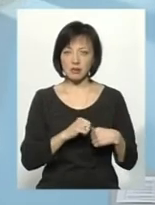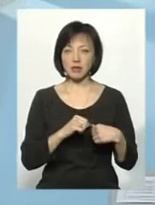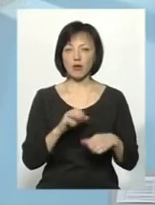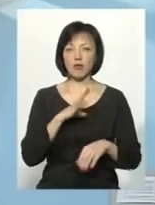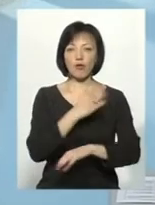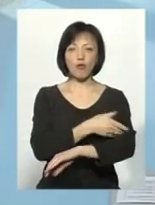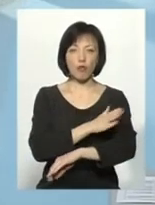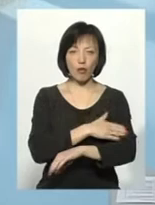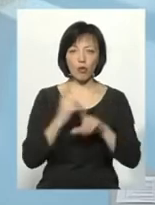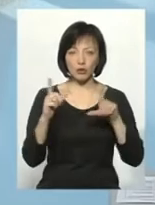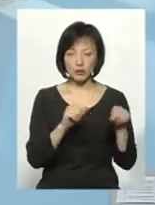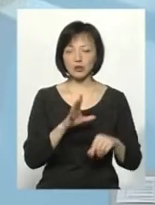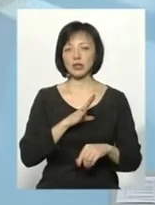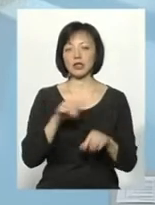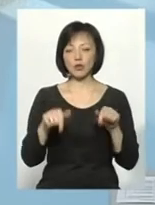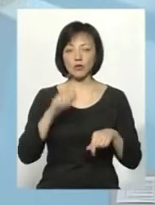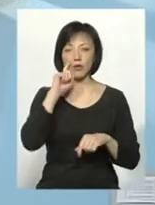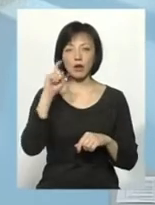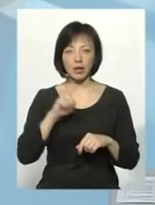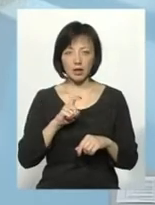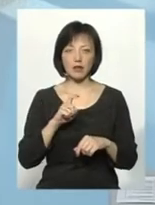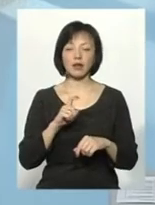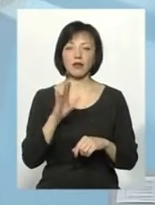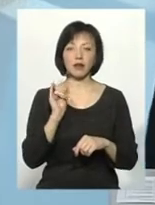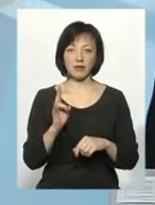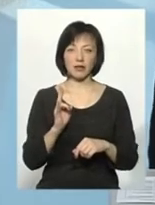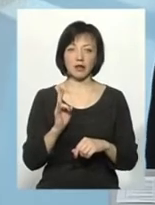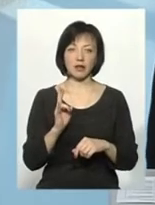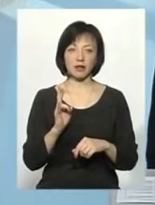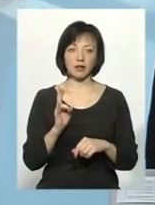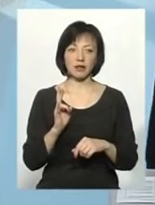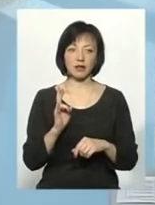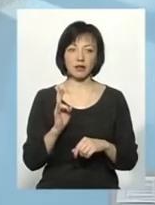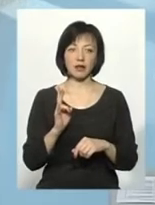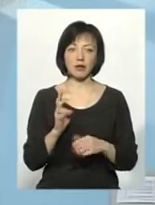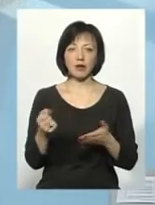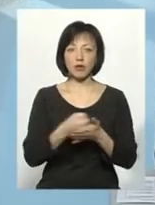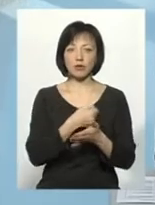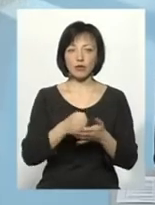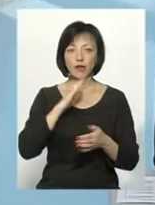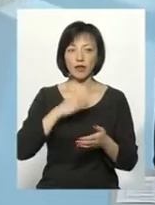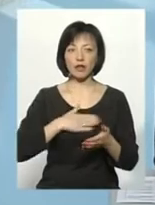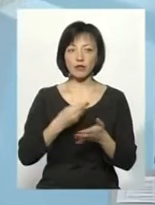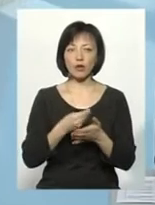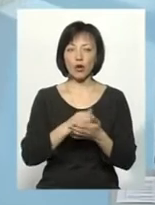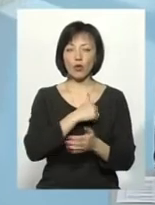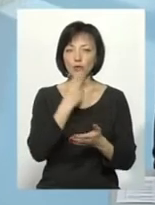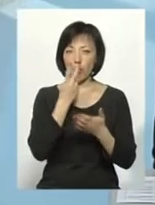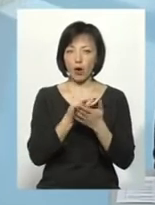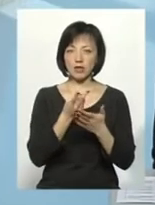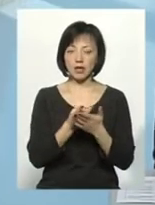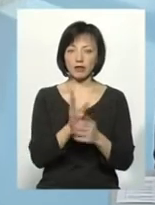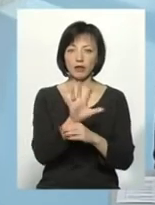Польщі. і тут в Україні він просував наш фонд. І хочу показати